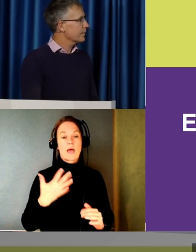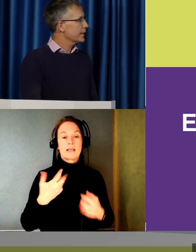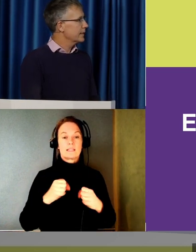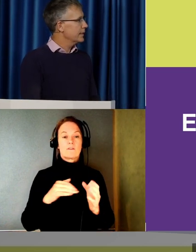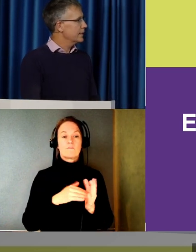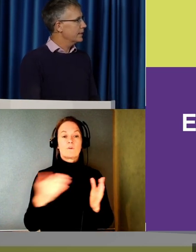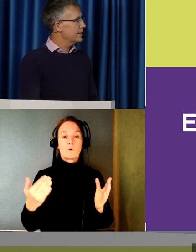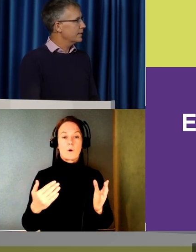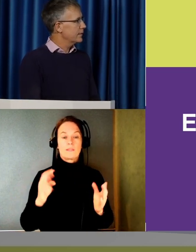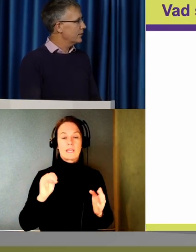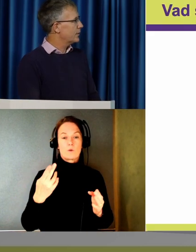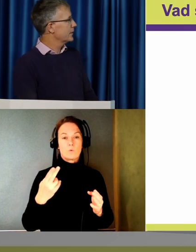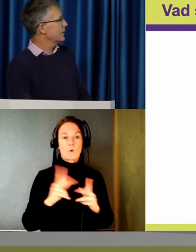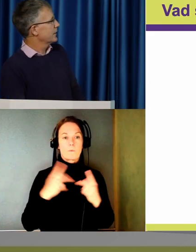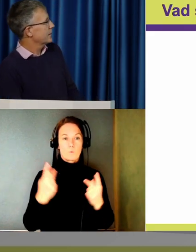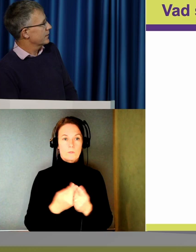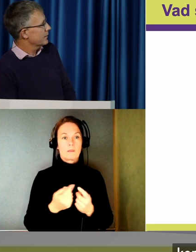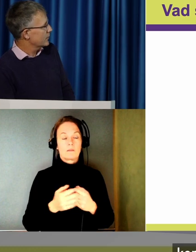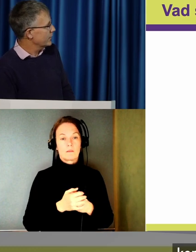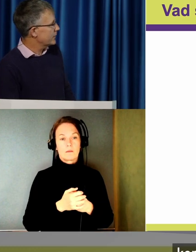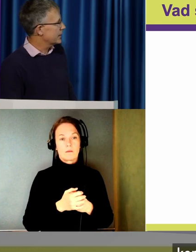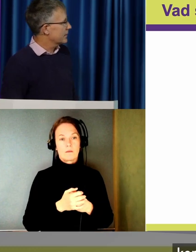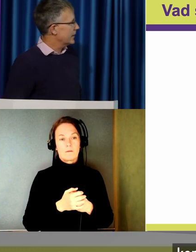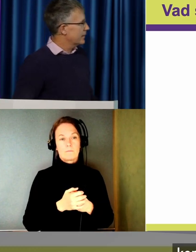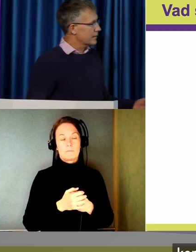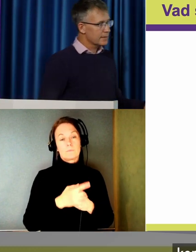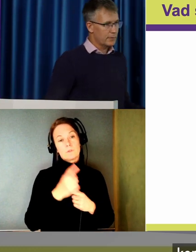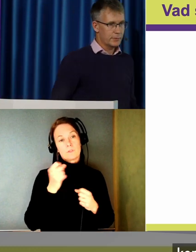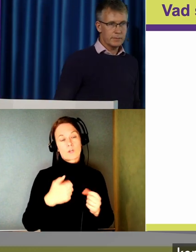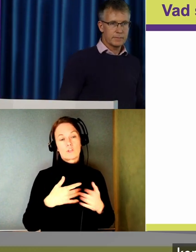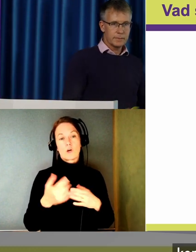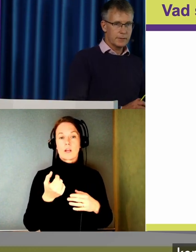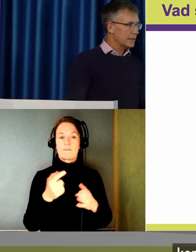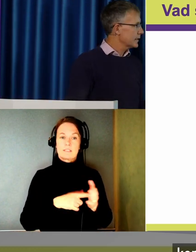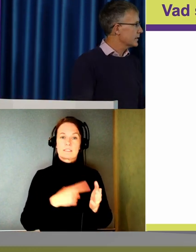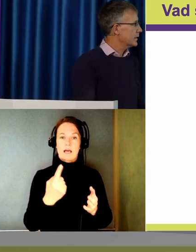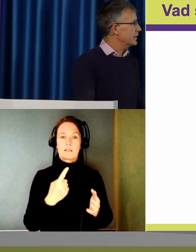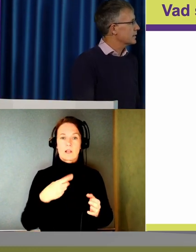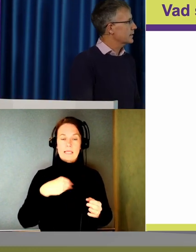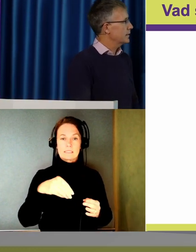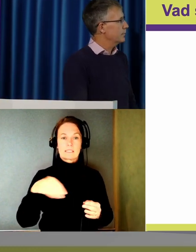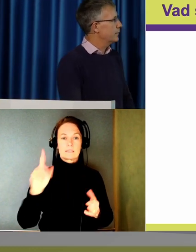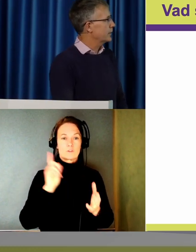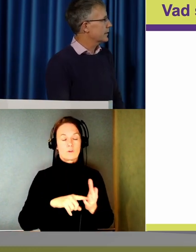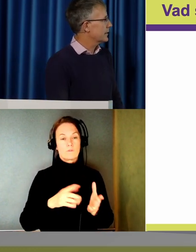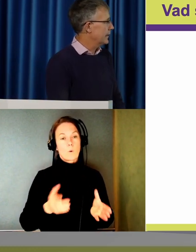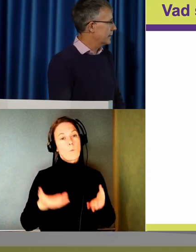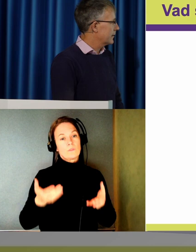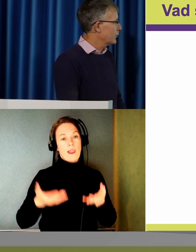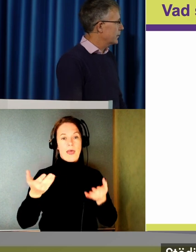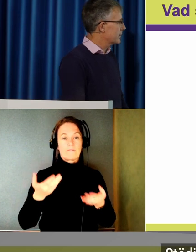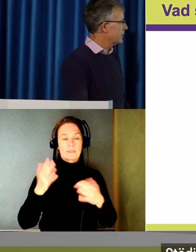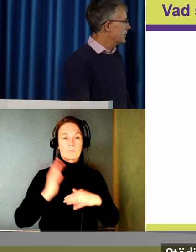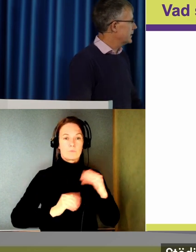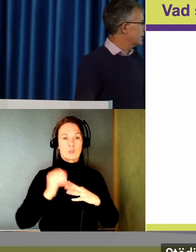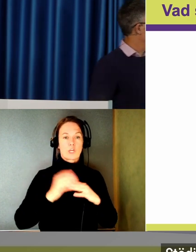kommer att göra ett antal insatser för att göra det lättare att bygga ett tillgängligt